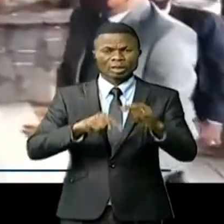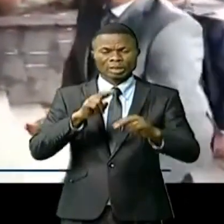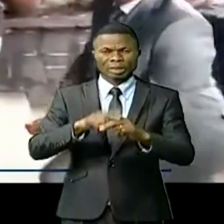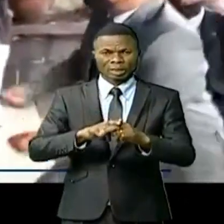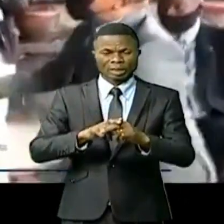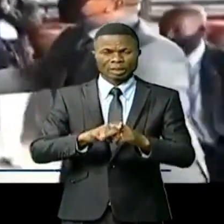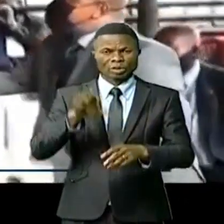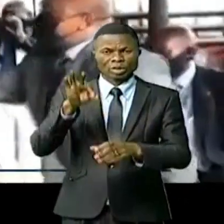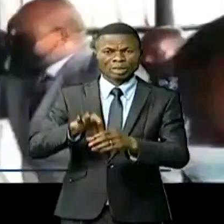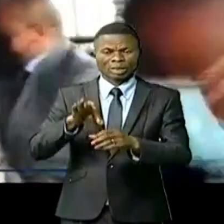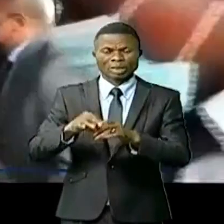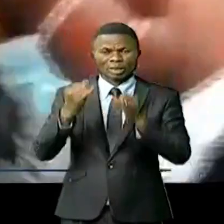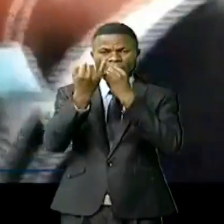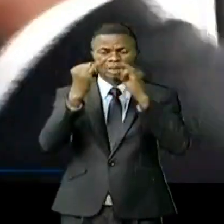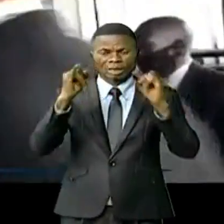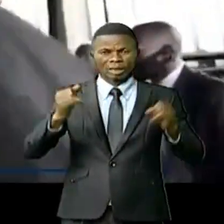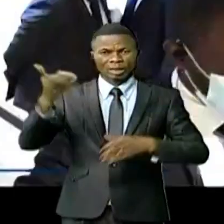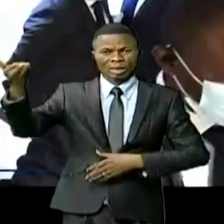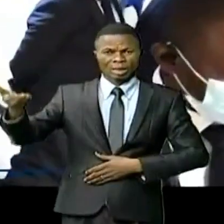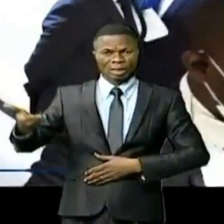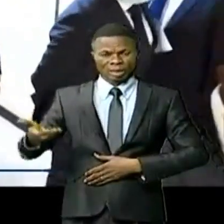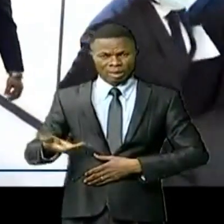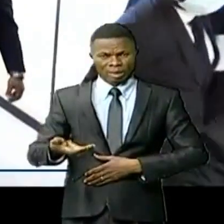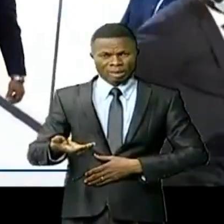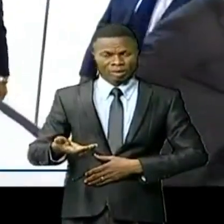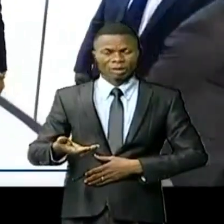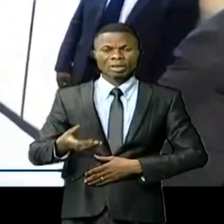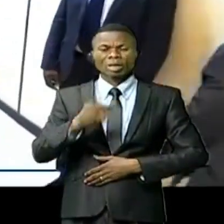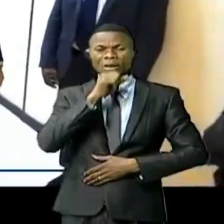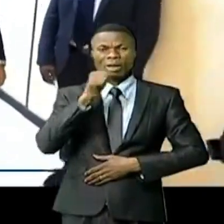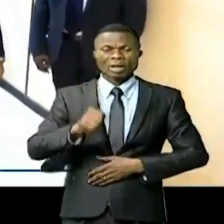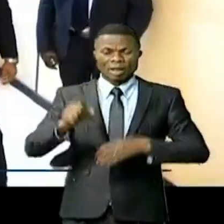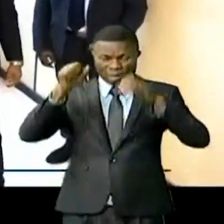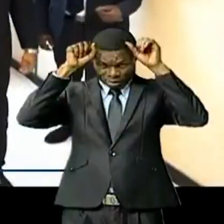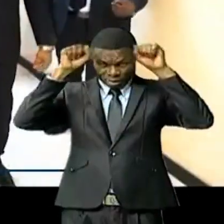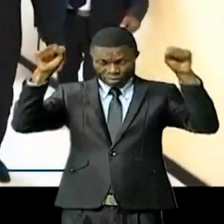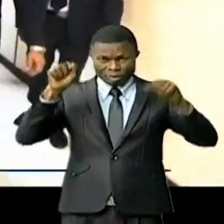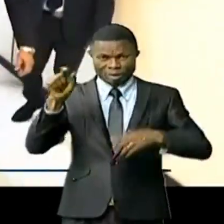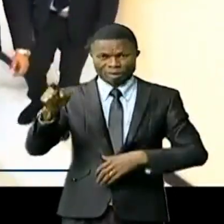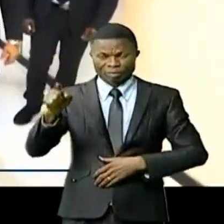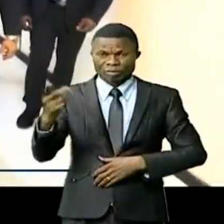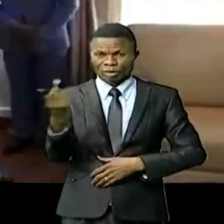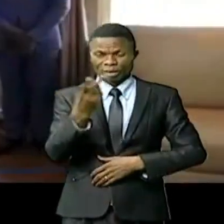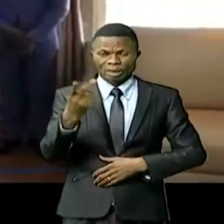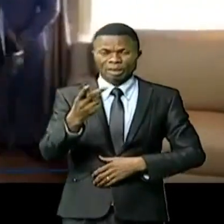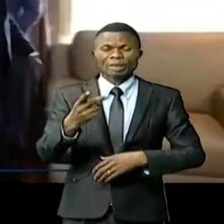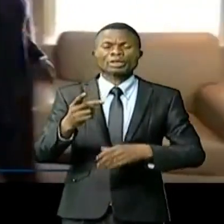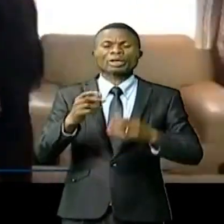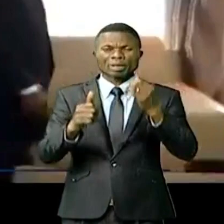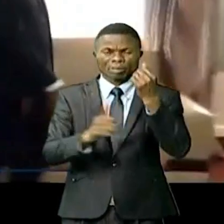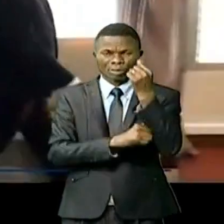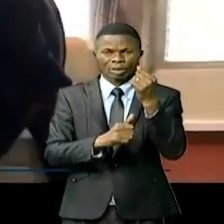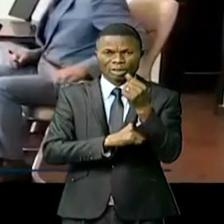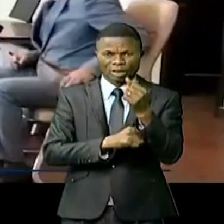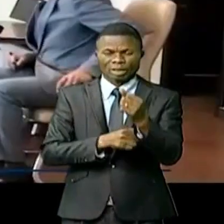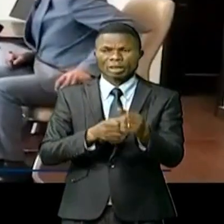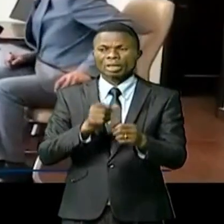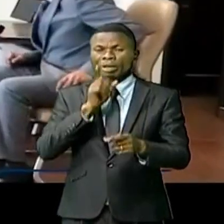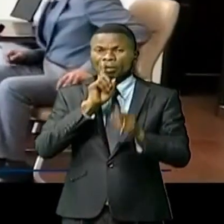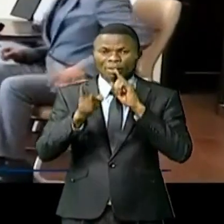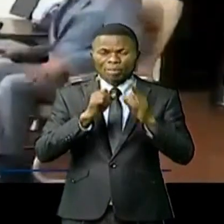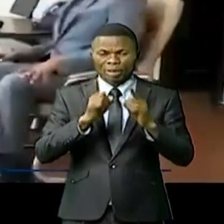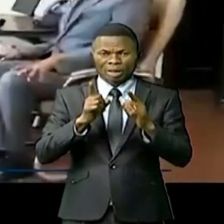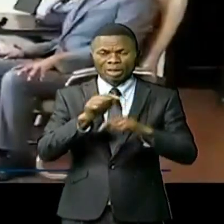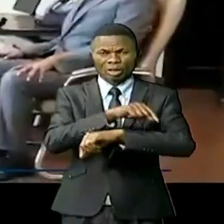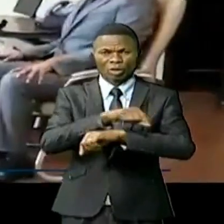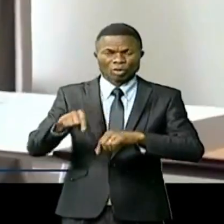Déni Kadima Kazadi, a été accueilli par Kornay Nanga, le président sortant de la centrale électorale. Les deux personnalités vont en voir par la suite un tête-à-tête dans le